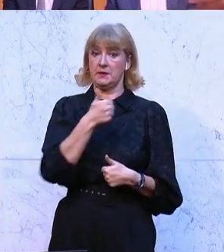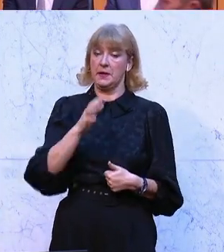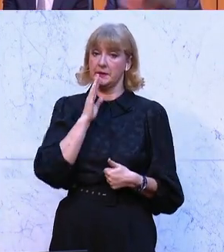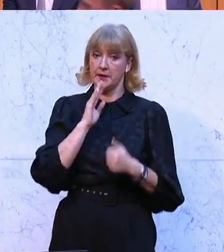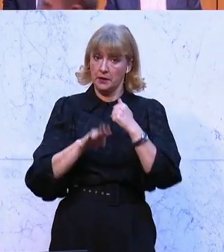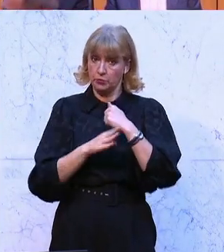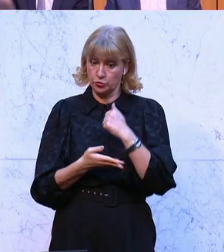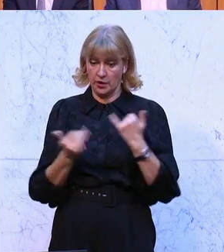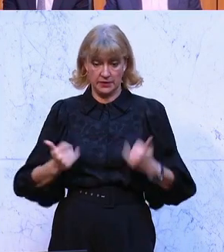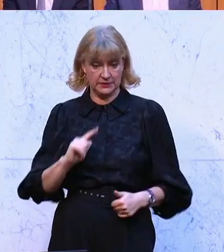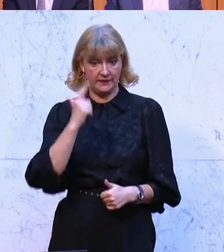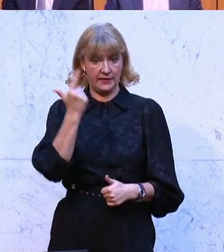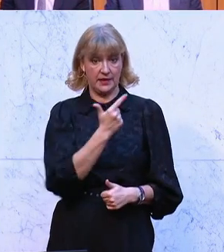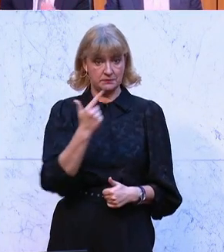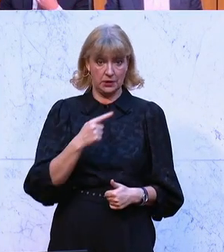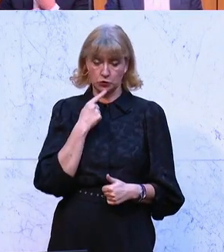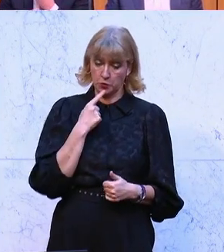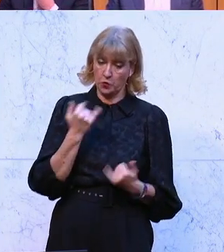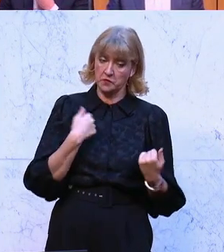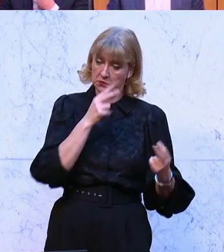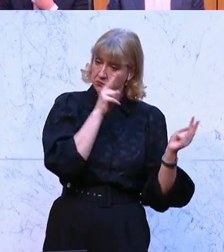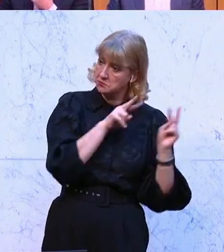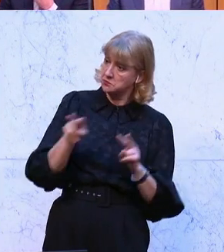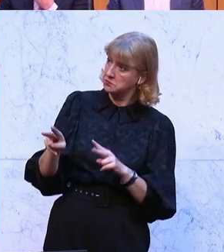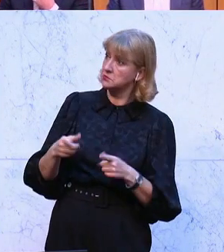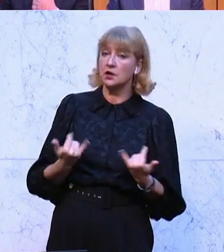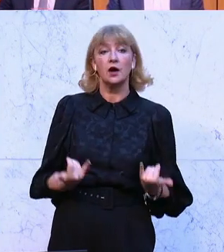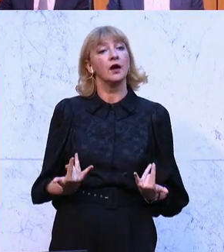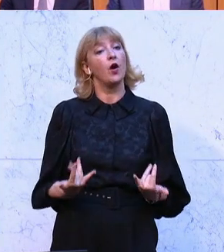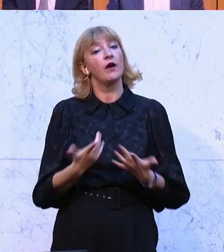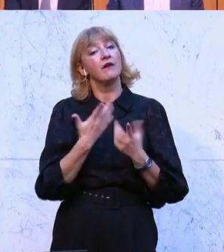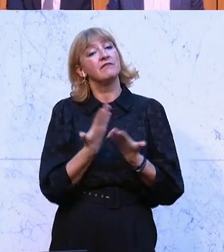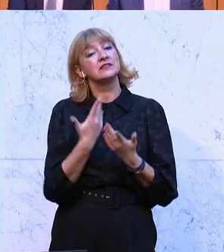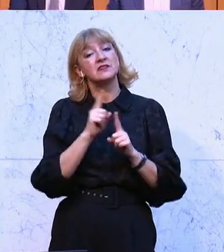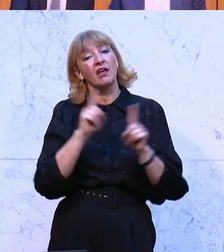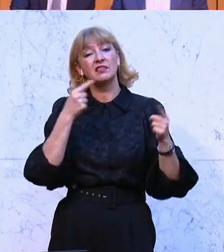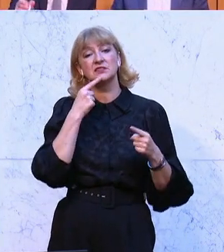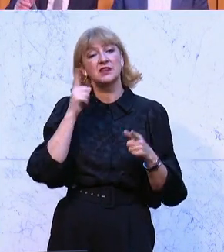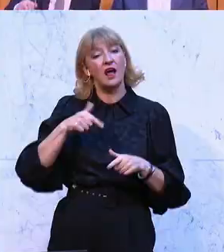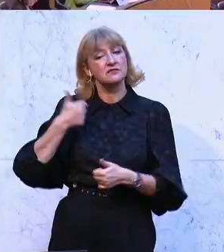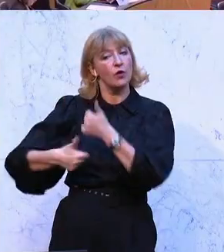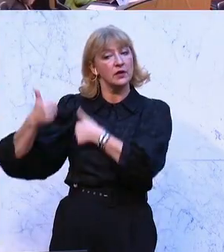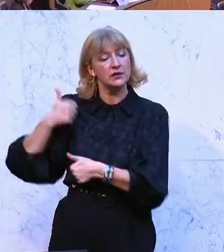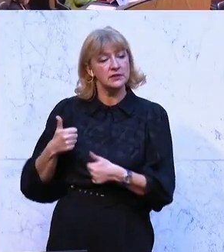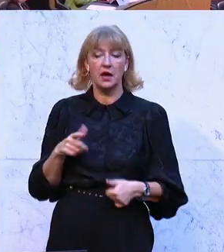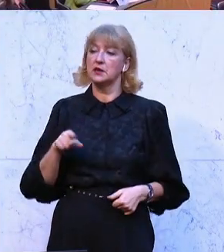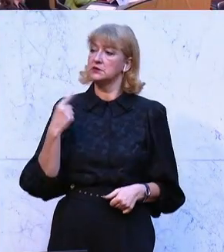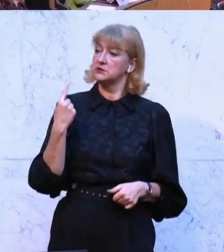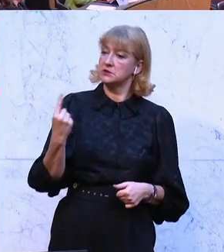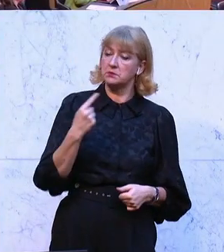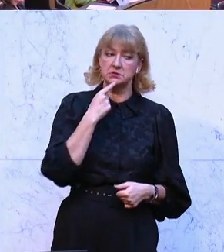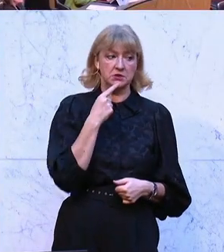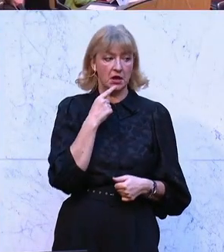Verbindung stehen. Diese Zeiten wurden bisher in Österreich zur Hälfte angerechnet, also mit 50 Prozent. In